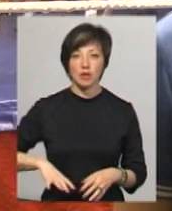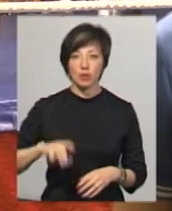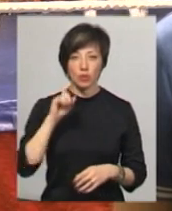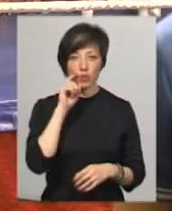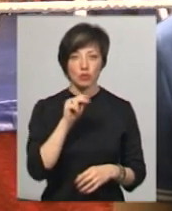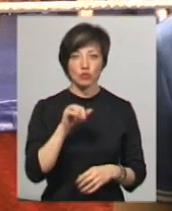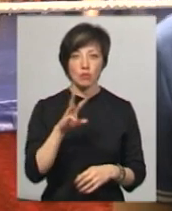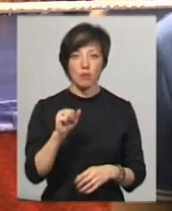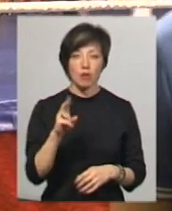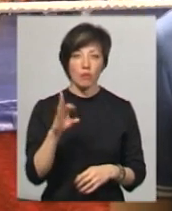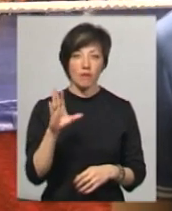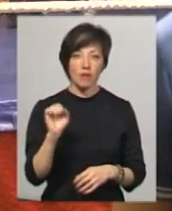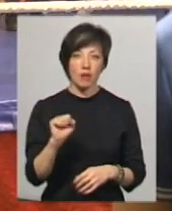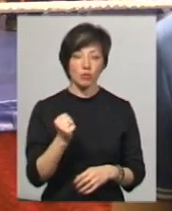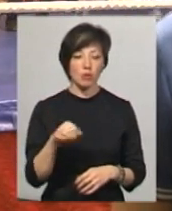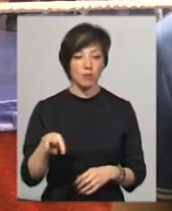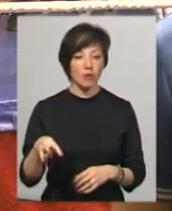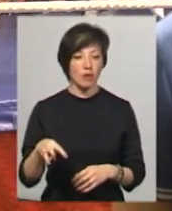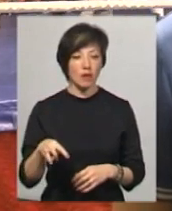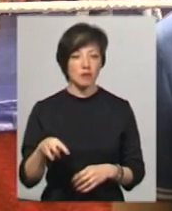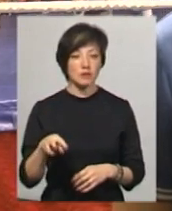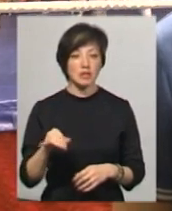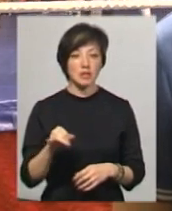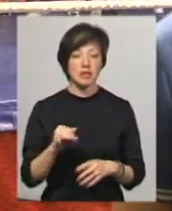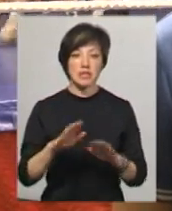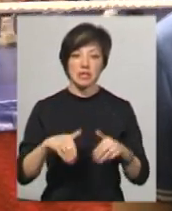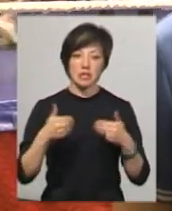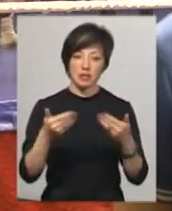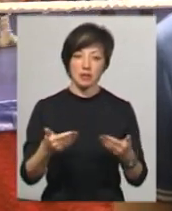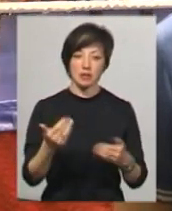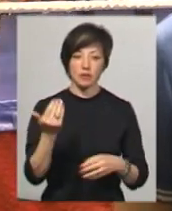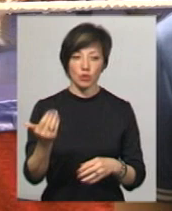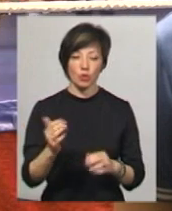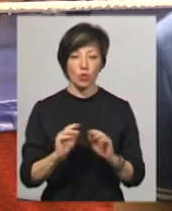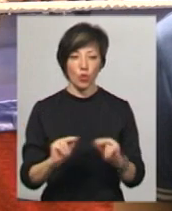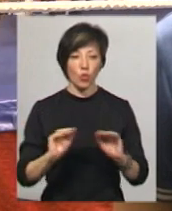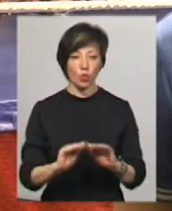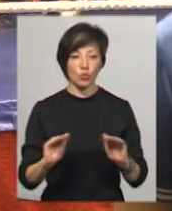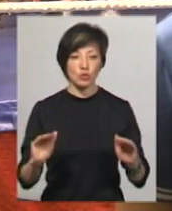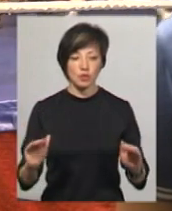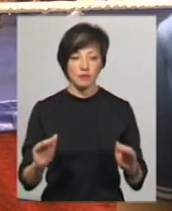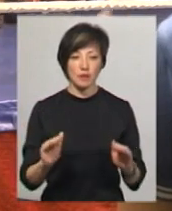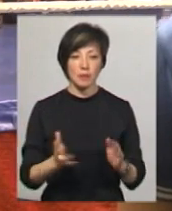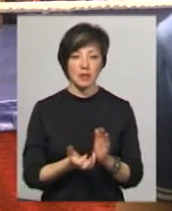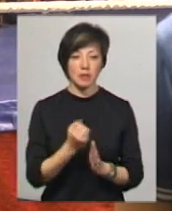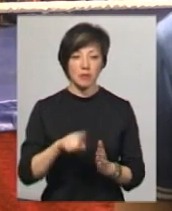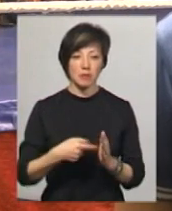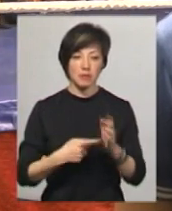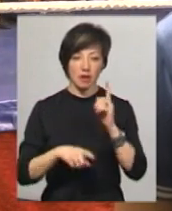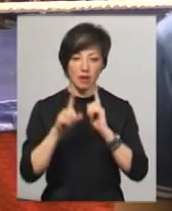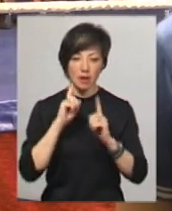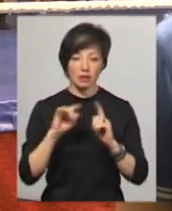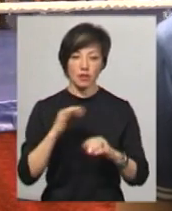Чумакова Анатолія Миколаївича, з ініціативи його учнів, яку підтримала міська рада